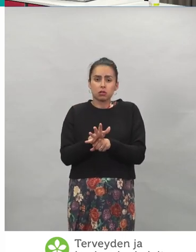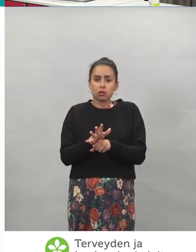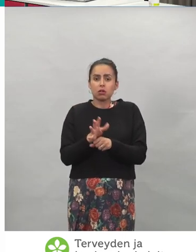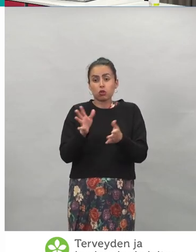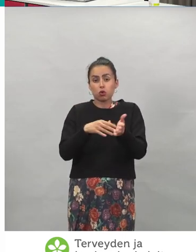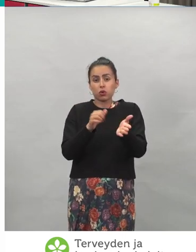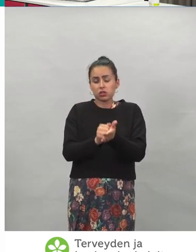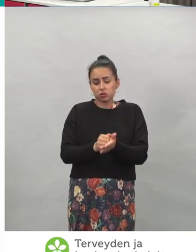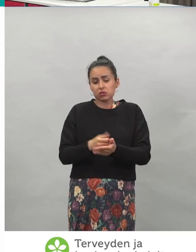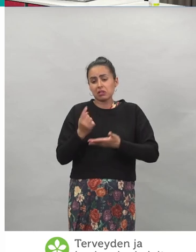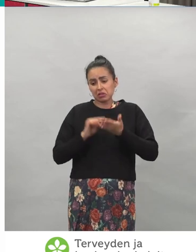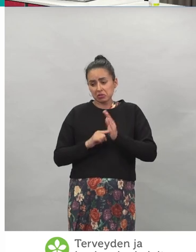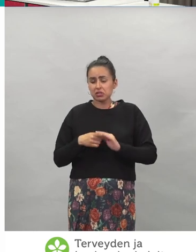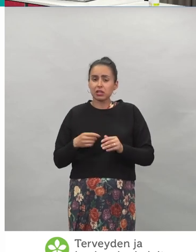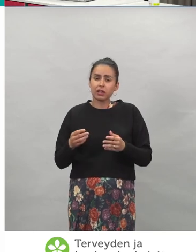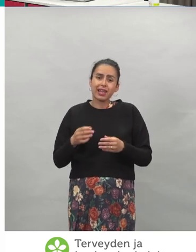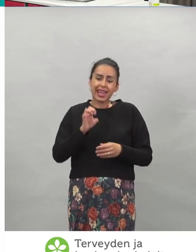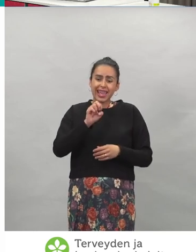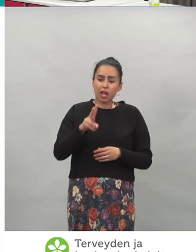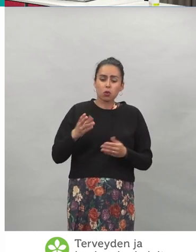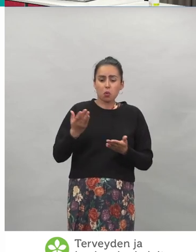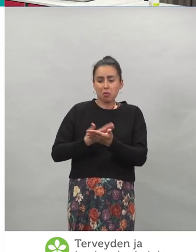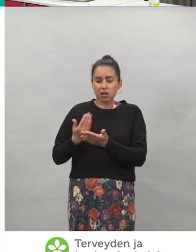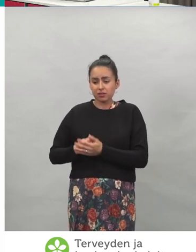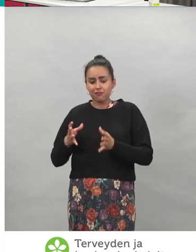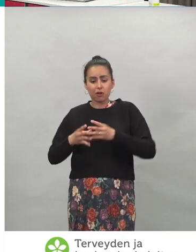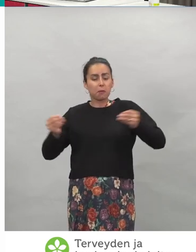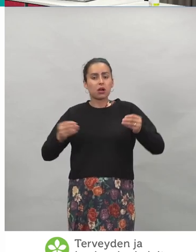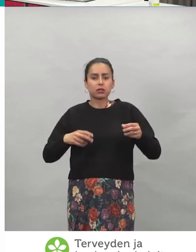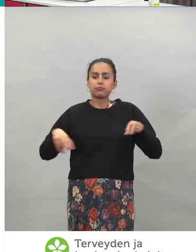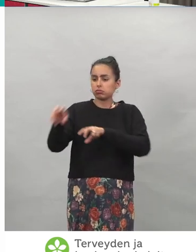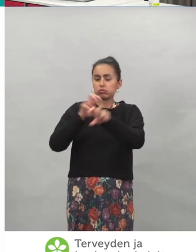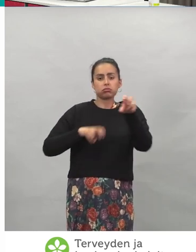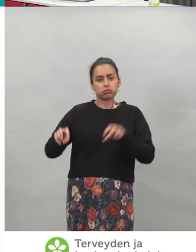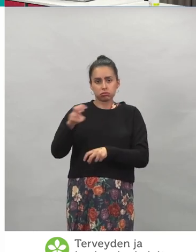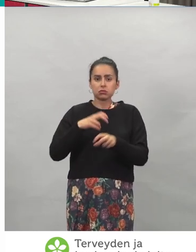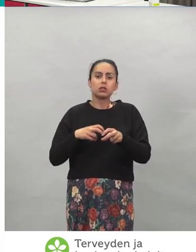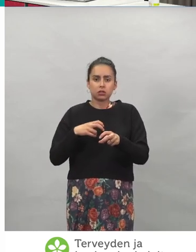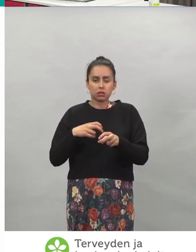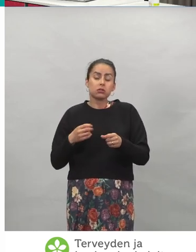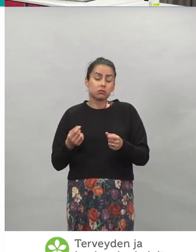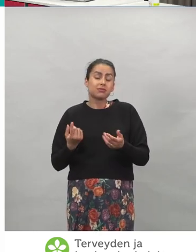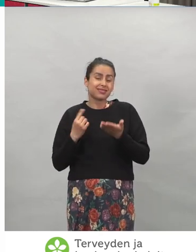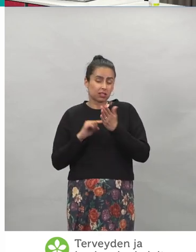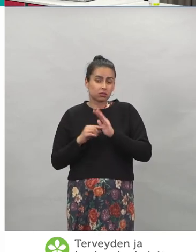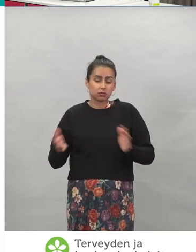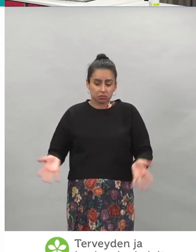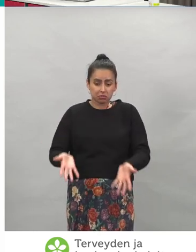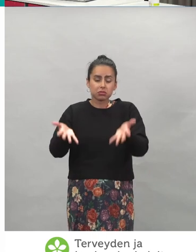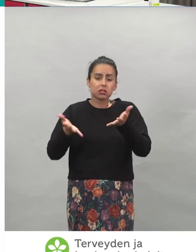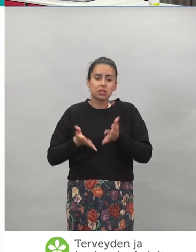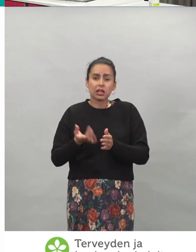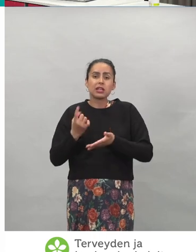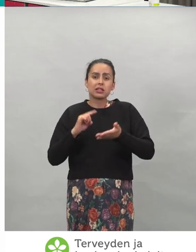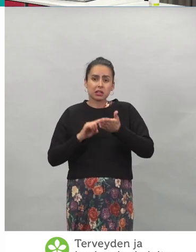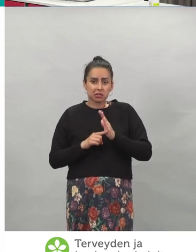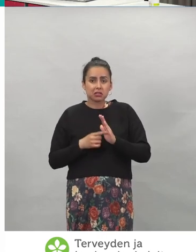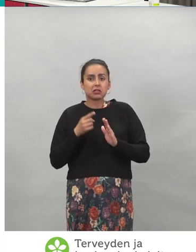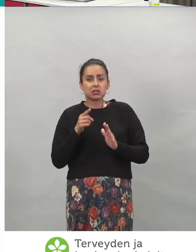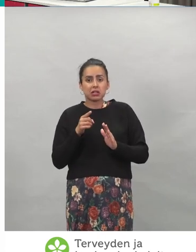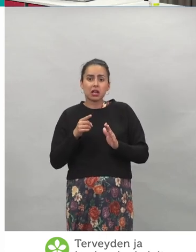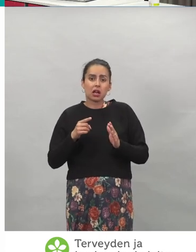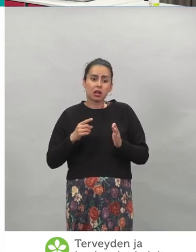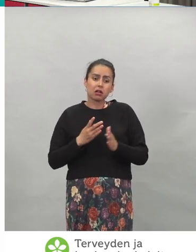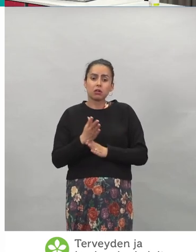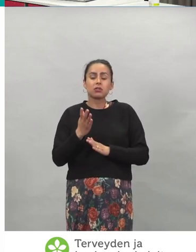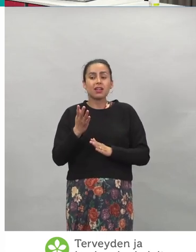liikkuvuutta EU-maissa, eli siellä rajanylitystilanteissa. Eli on mahdollista, että tämän avulla tämä voi